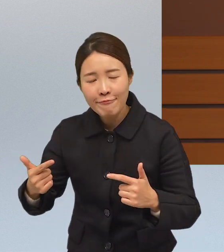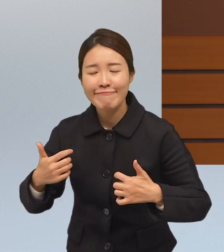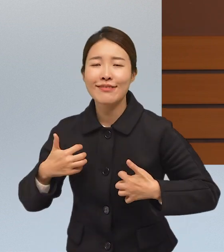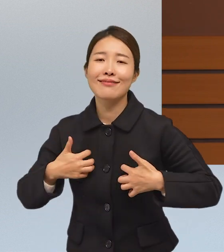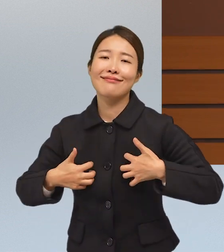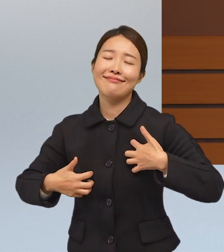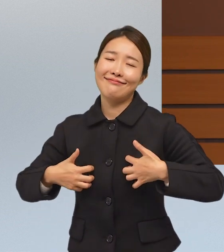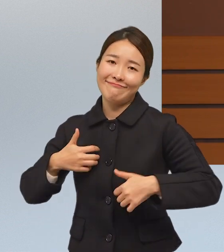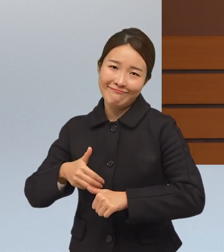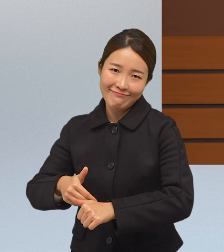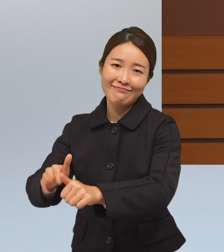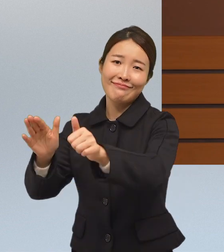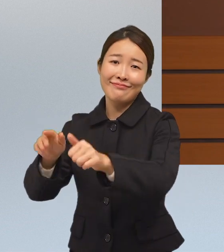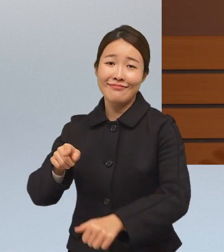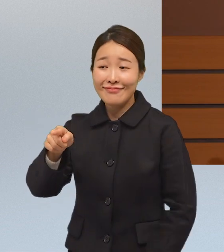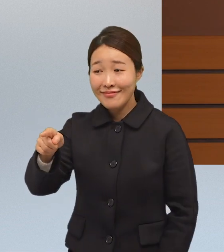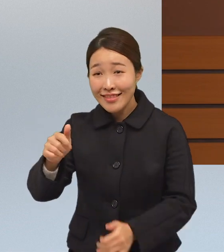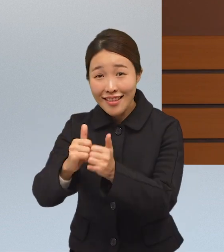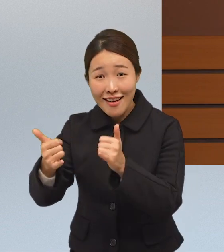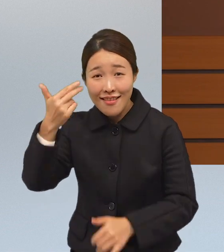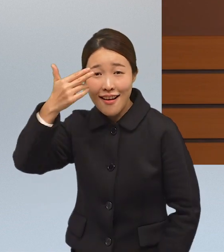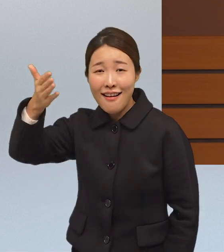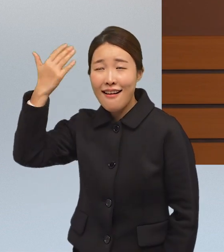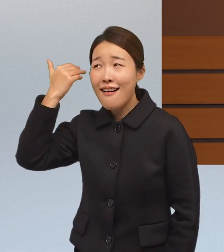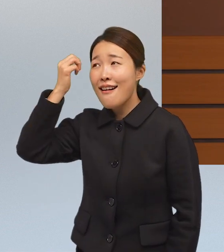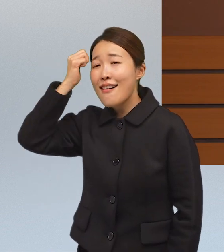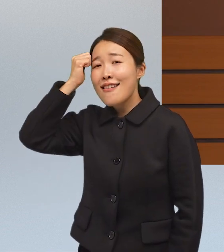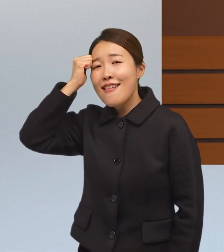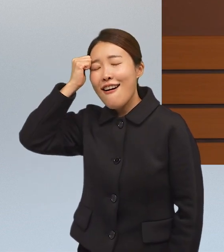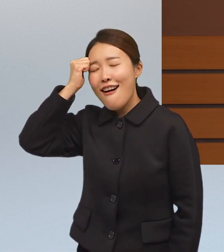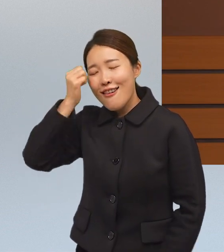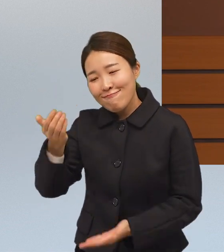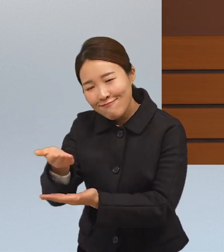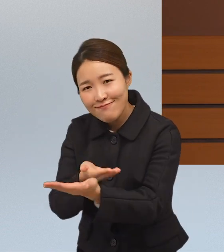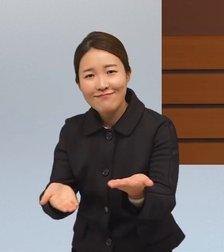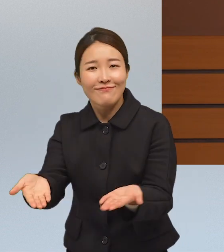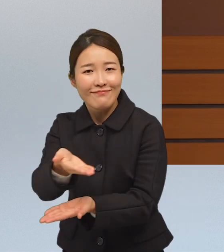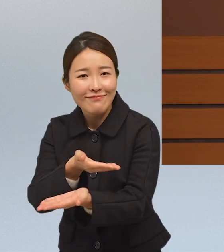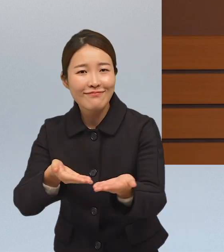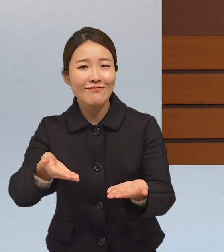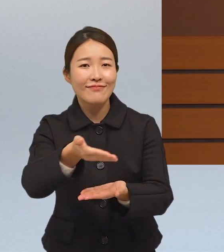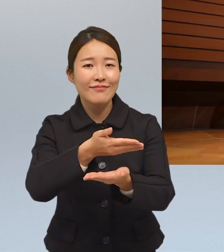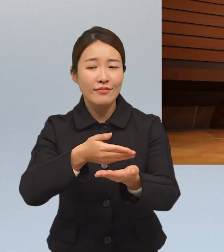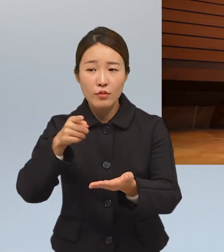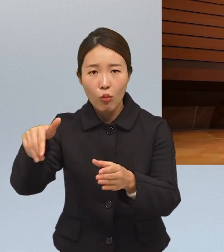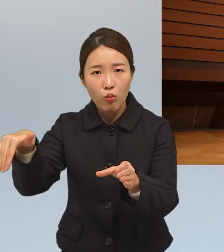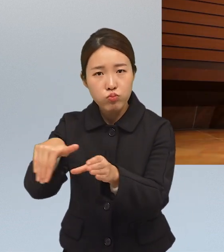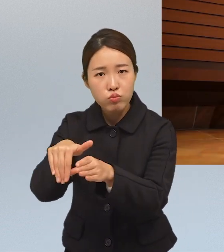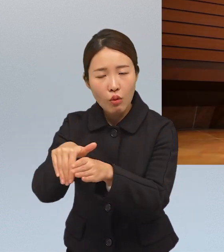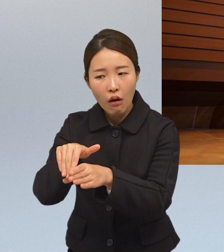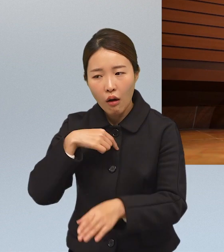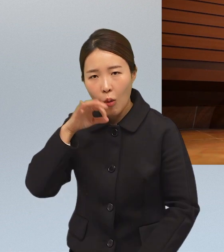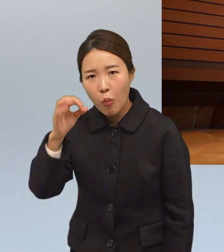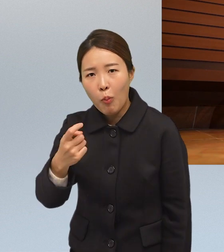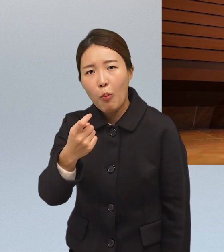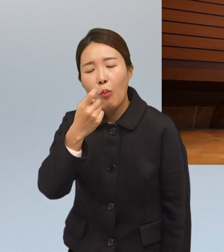기쁨으로 보내드리고 그 사람과의 기억을 나누고 또 기억하고 사실 이런